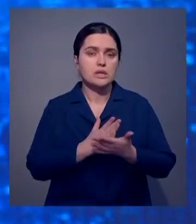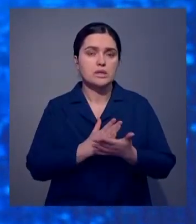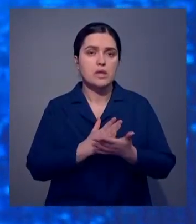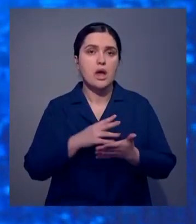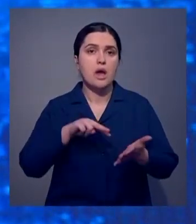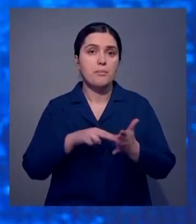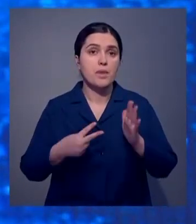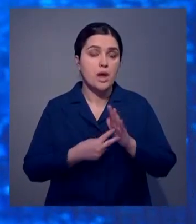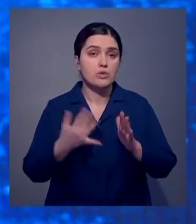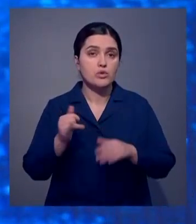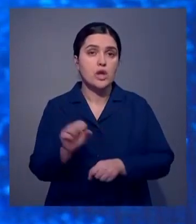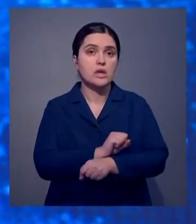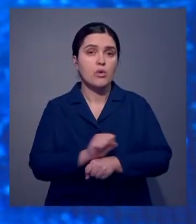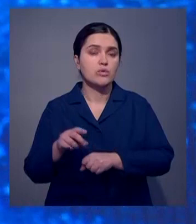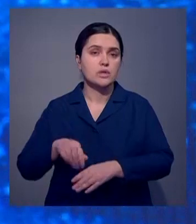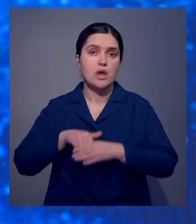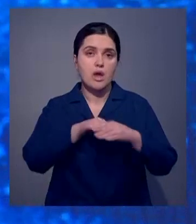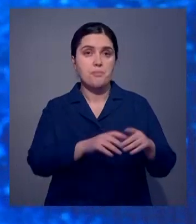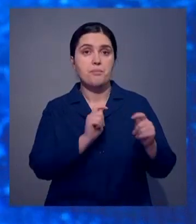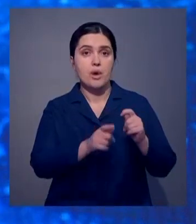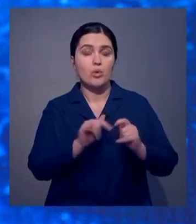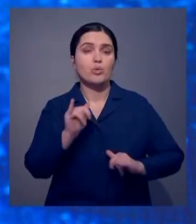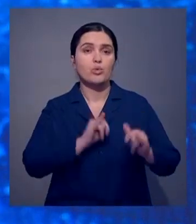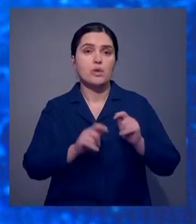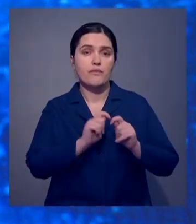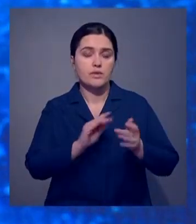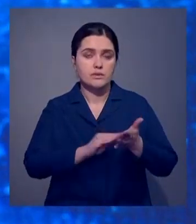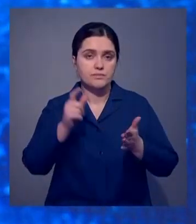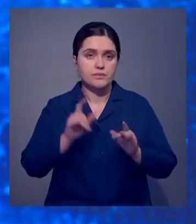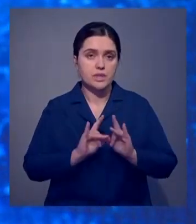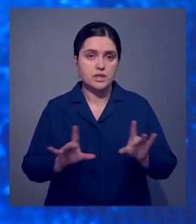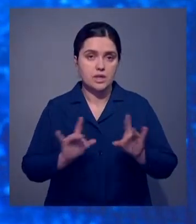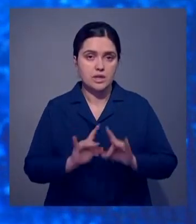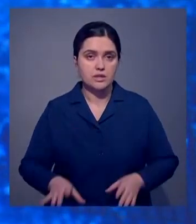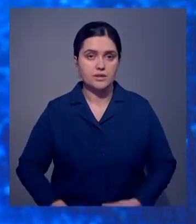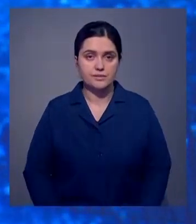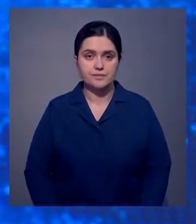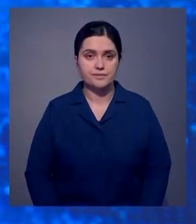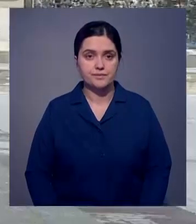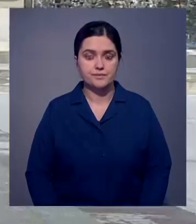в регион привлекли рекордное количество инвестиций. Куда их вложили, знает наш корреспондент Юлана Чаус.